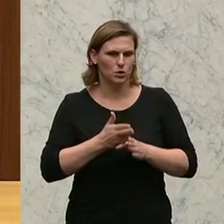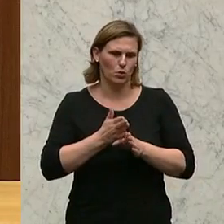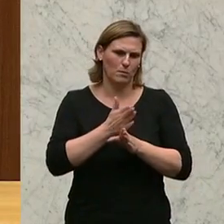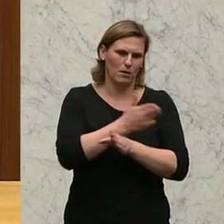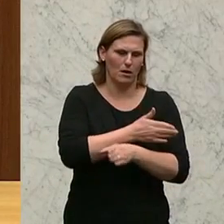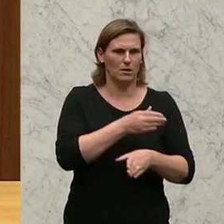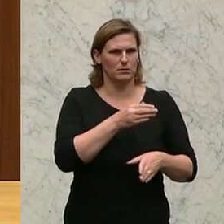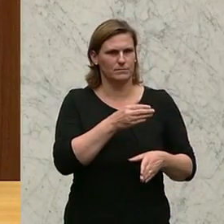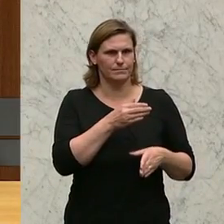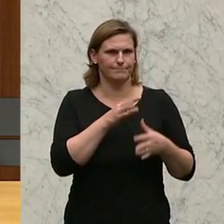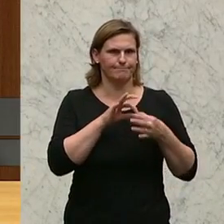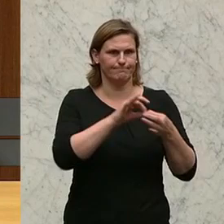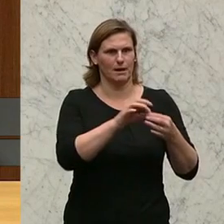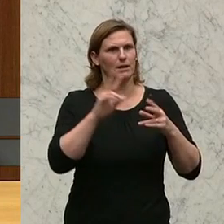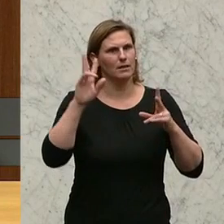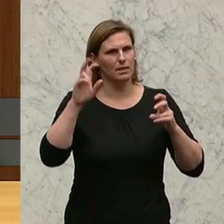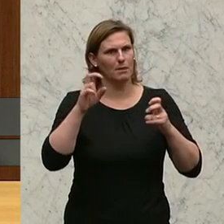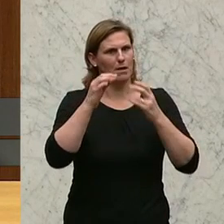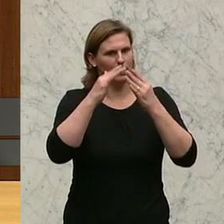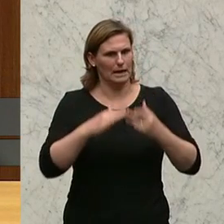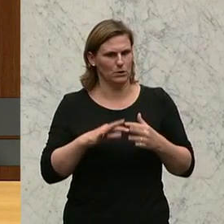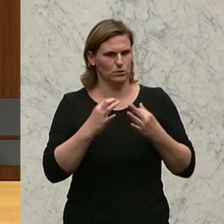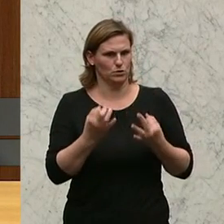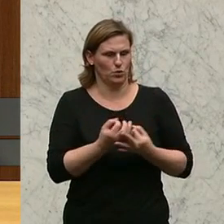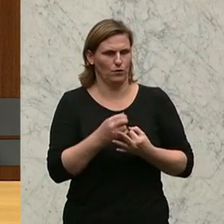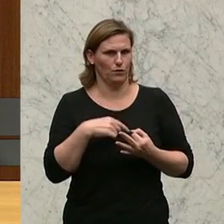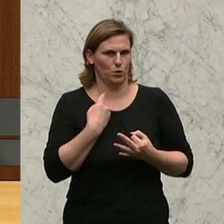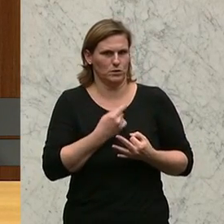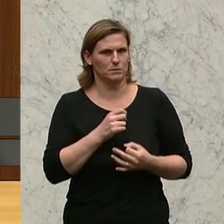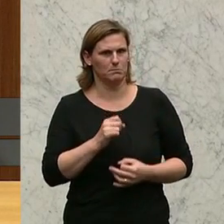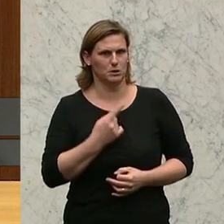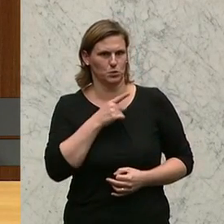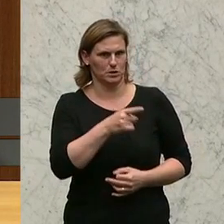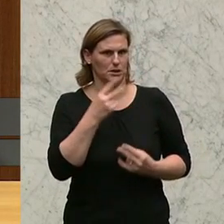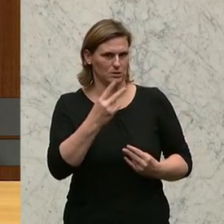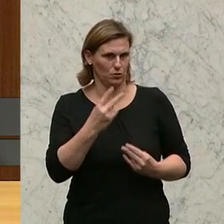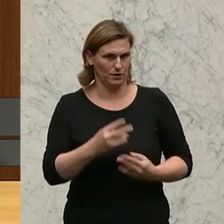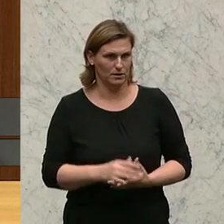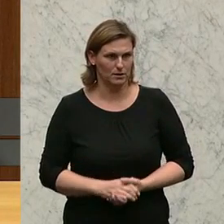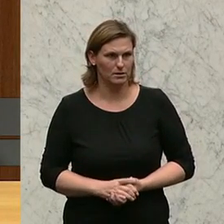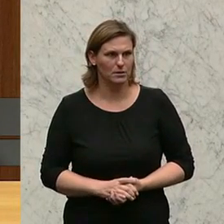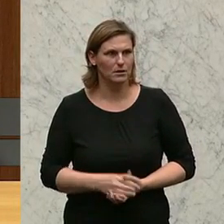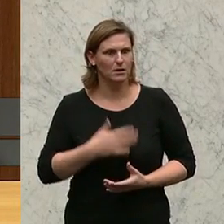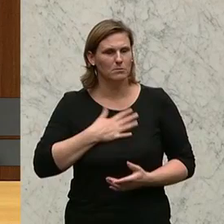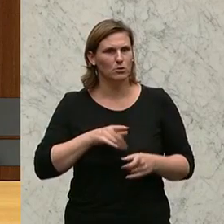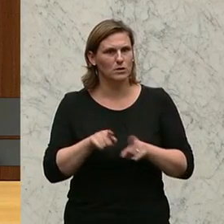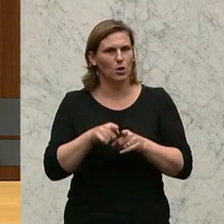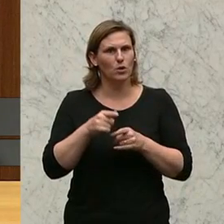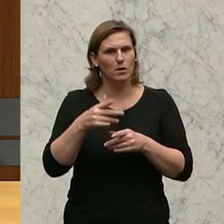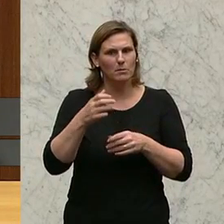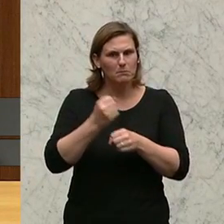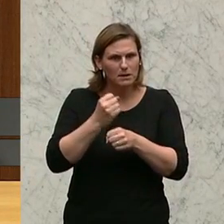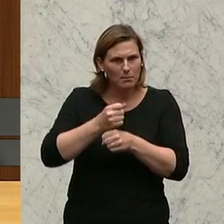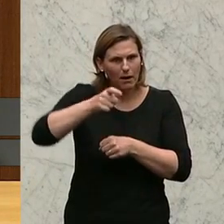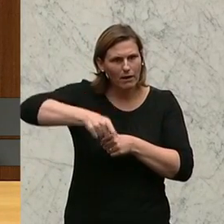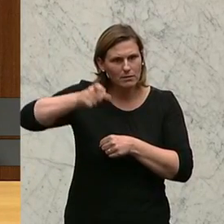Rechnungshof zurückkommen, weil uns das ein besonderes Anliegen ist. Und ich möchte mich sehr herzlich bei den Mitarbeitern und bei Ihnen,